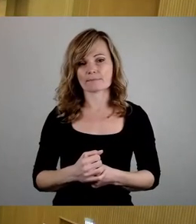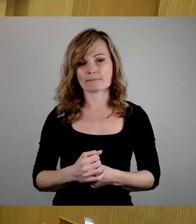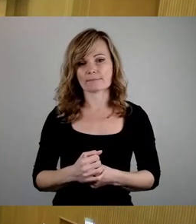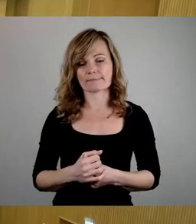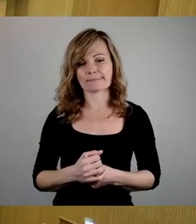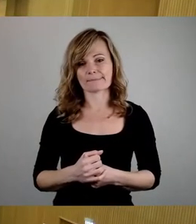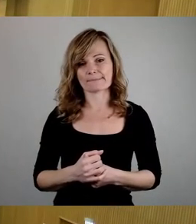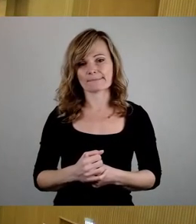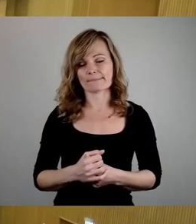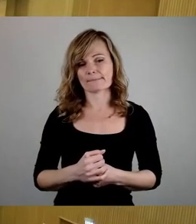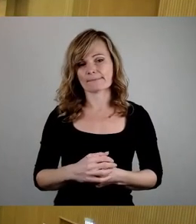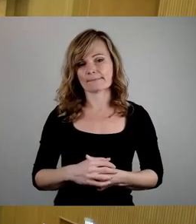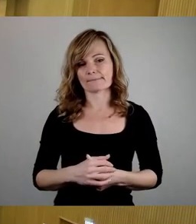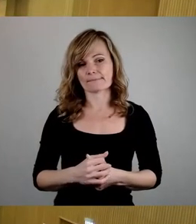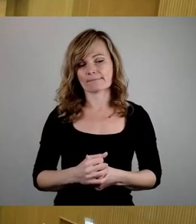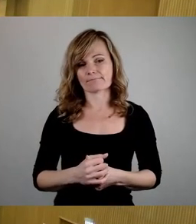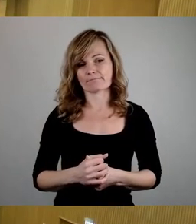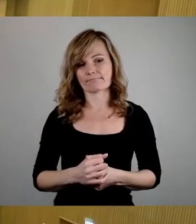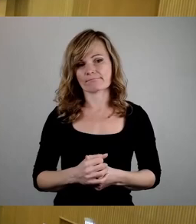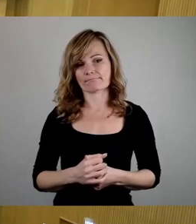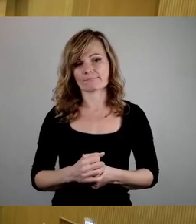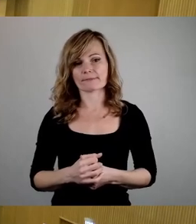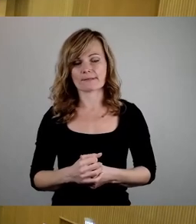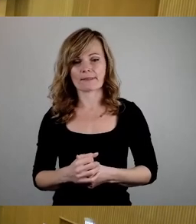So, nächste Wortmeldung, Herr Breuer, dann Frau Gaspari.